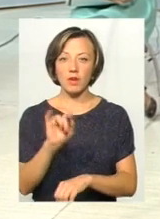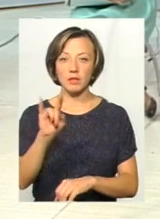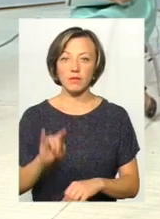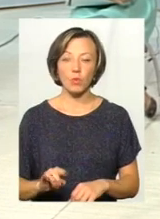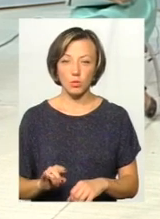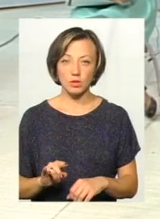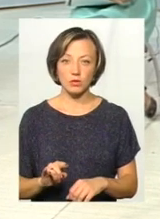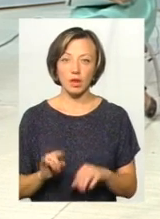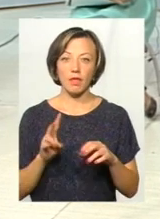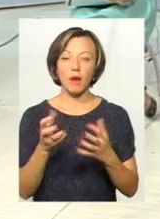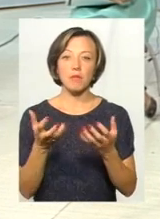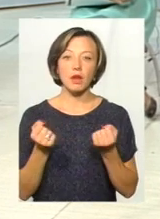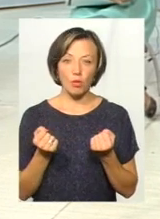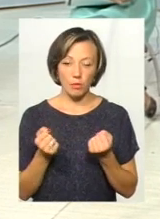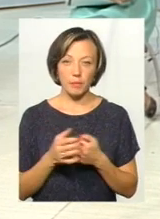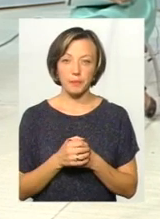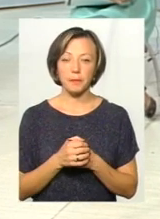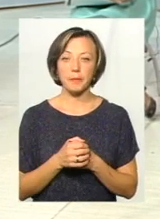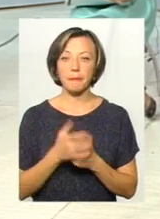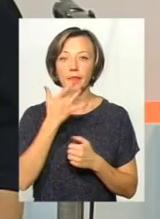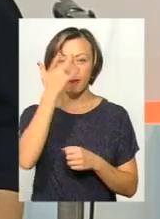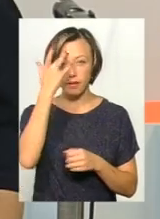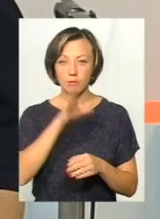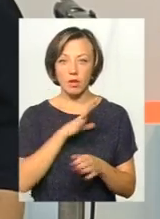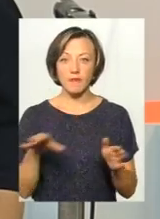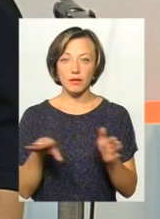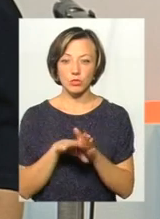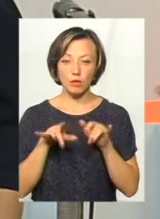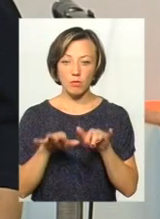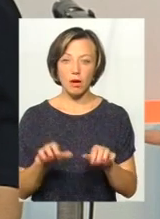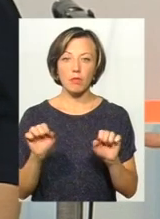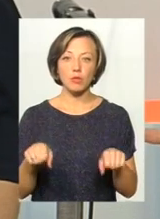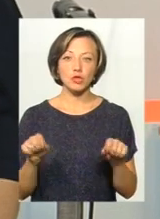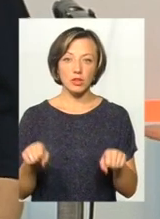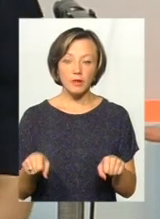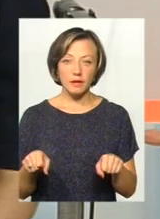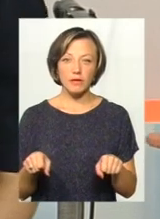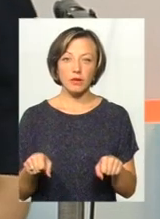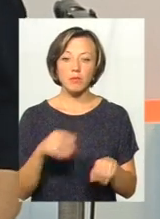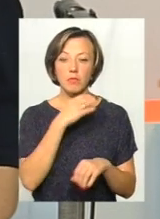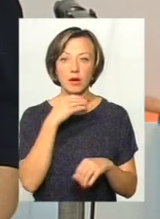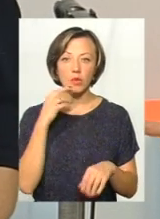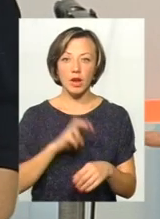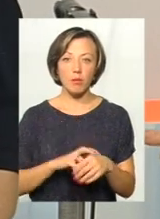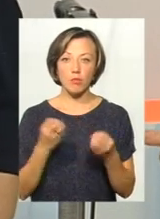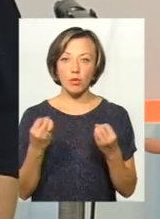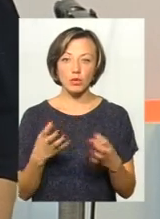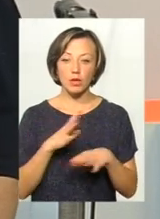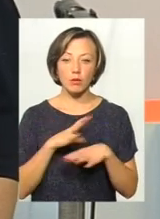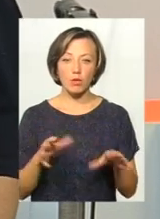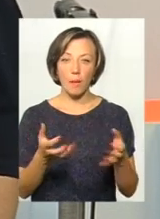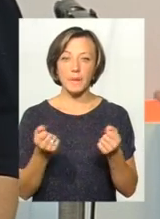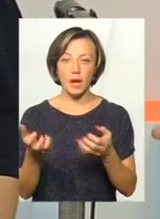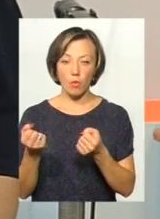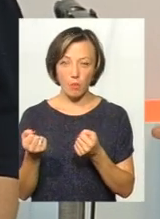на прийомі. Влітку була відпустна компанія, тому, може, до багатьох лікарів просто не було прийома.